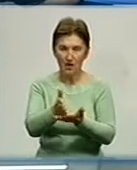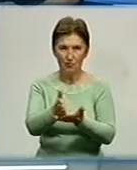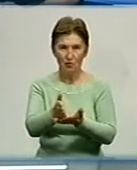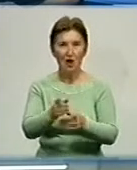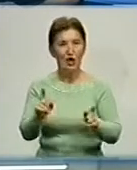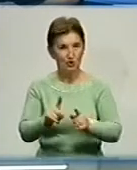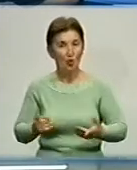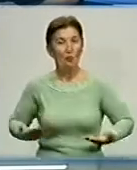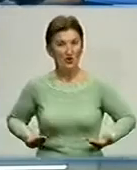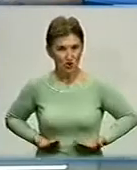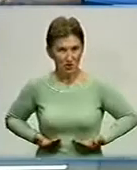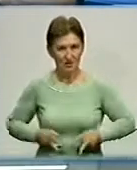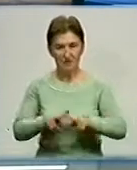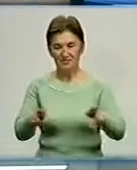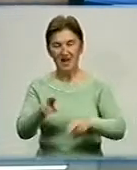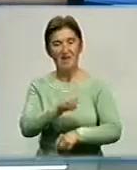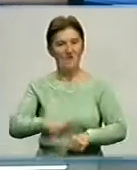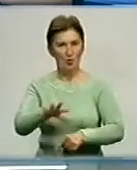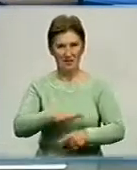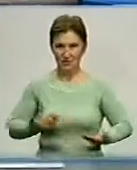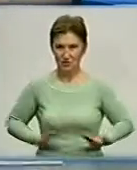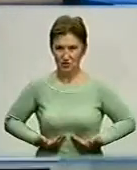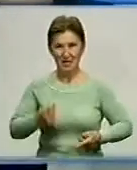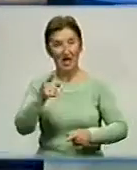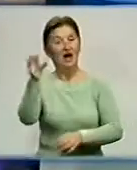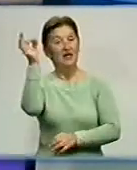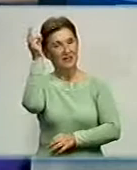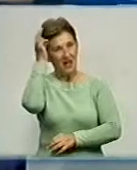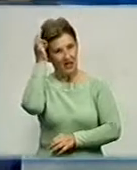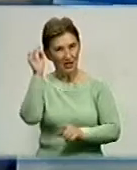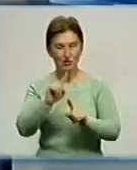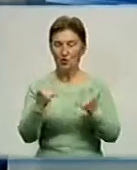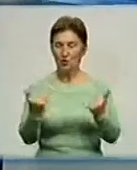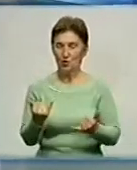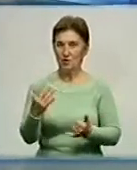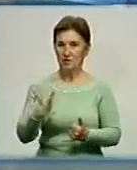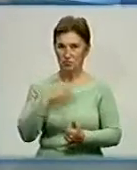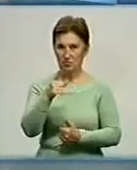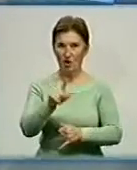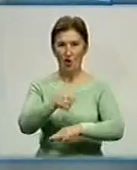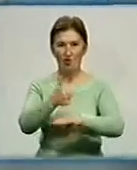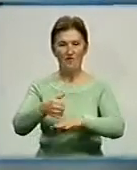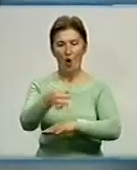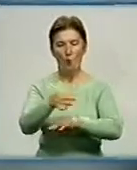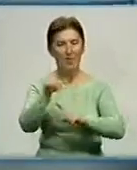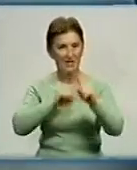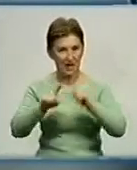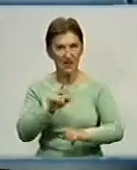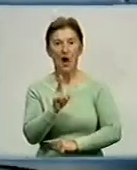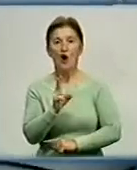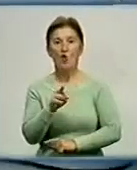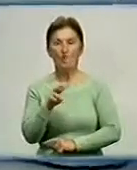європейським життям. Дякую, Миколи Михайловичу. Нагадаю нашим глядачам, що сьогодні у темі дня був голова обласної ради Микола Ковальчук.